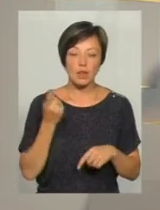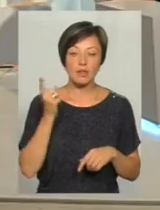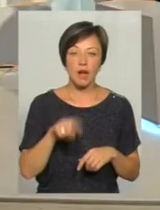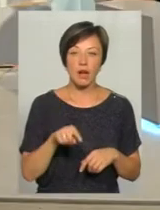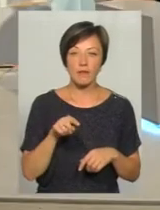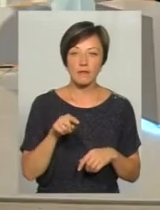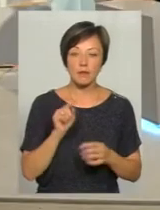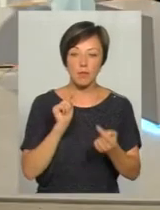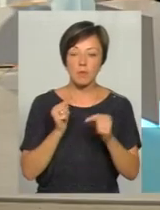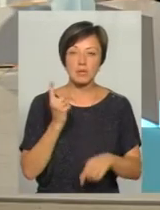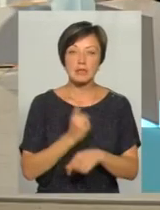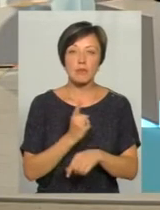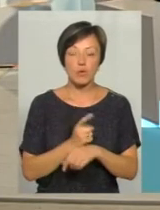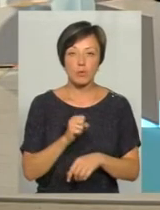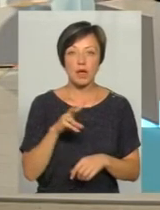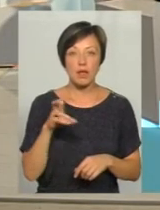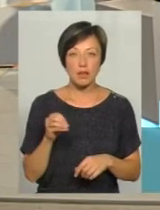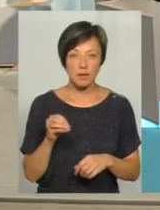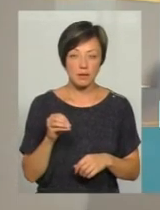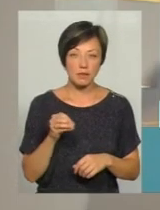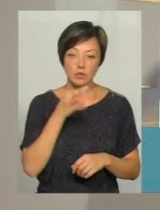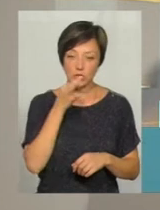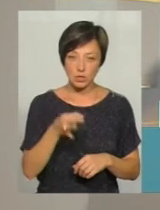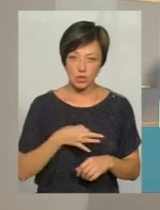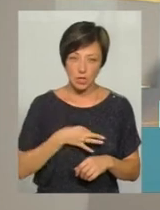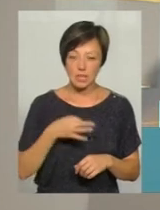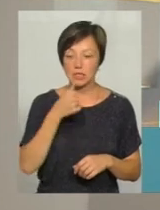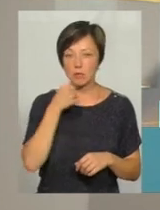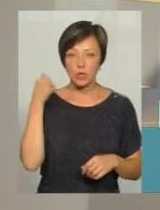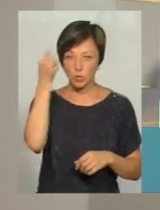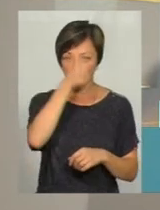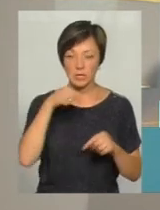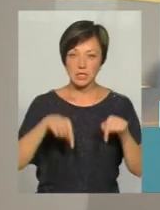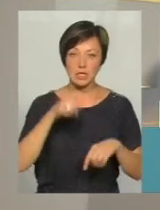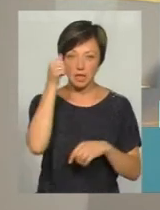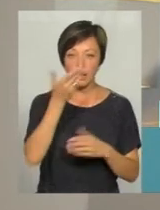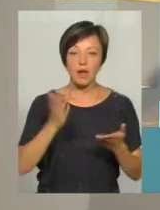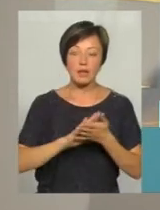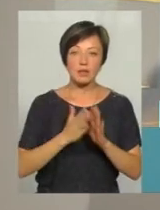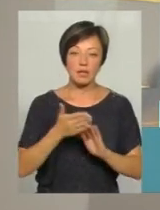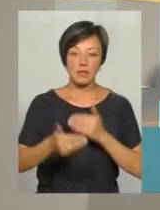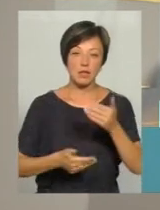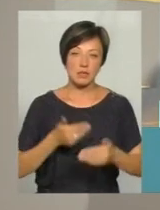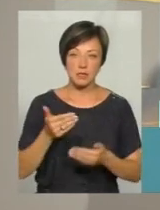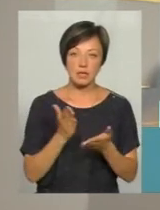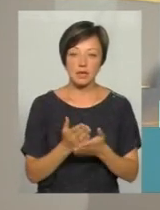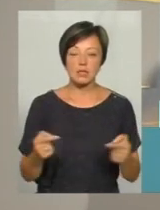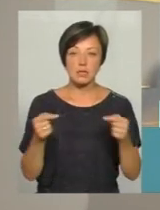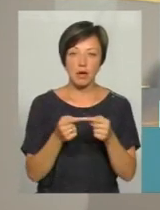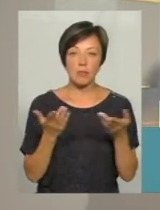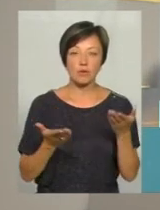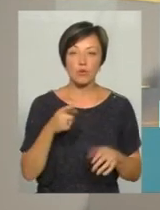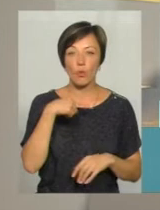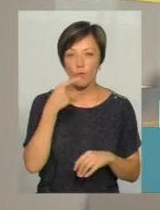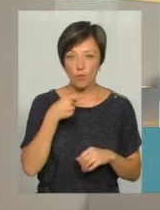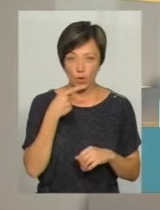заборони. Але скажіть, за минулий рік і за цей рік, які тенденції прослідковуються? Це саме, якщо ми говоримо